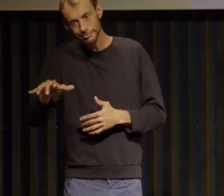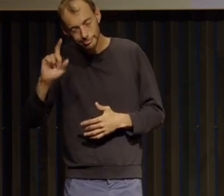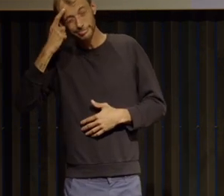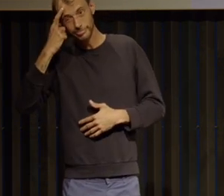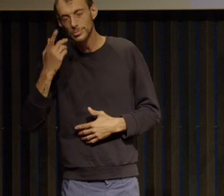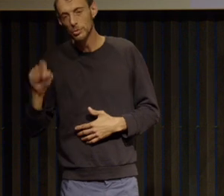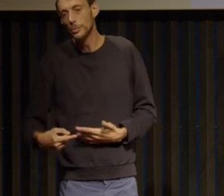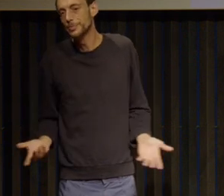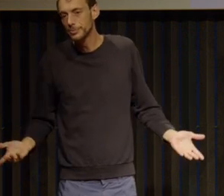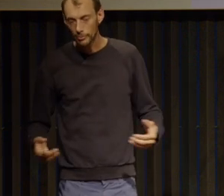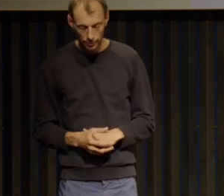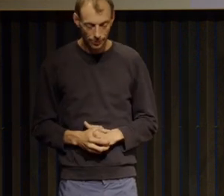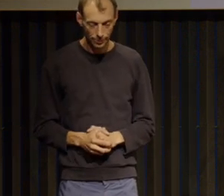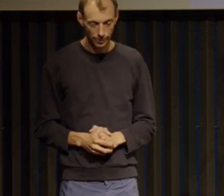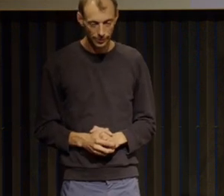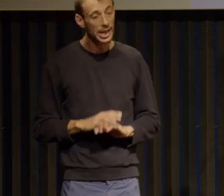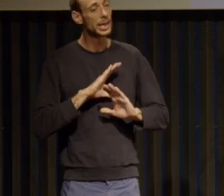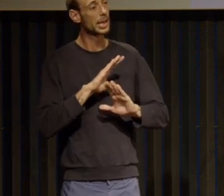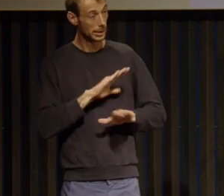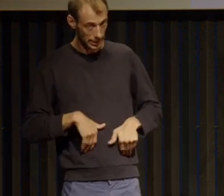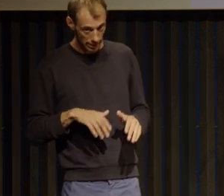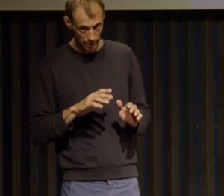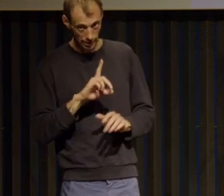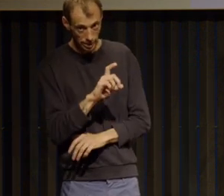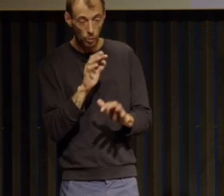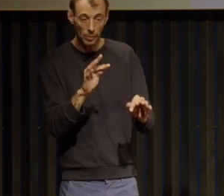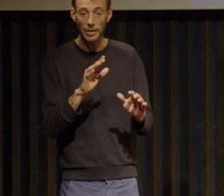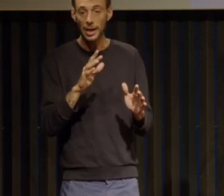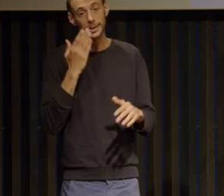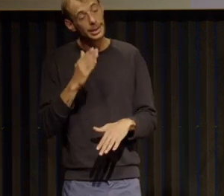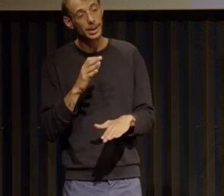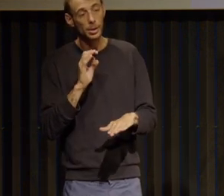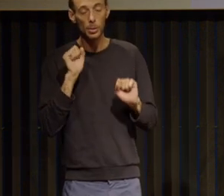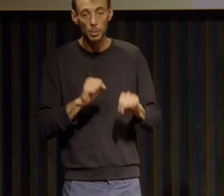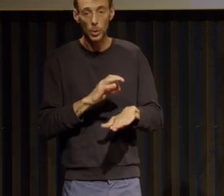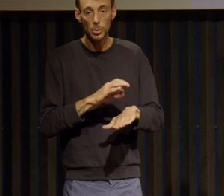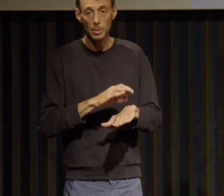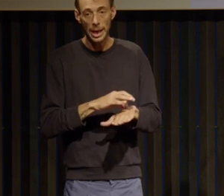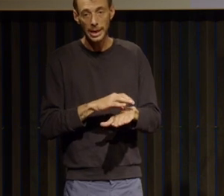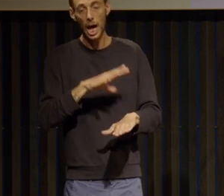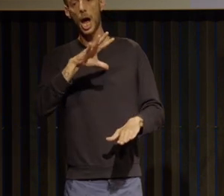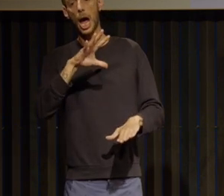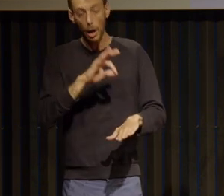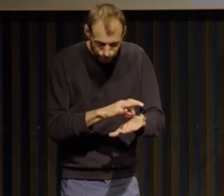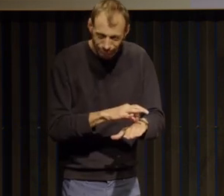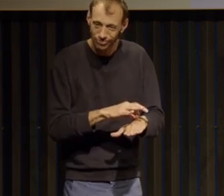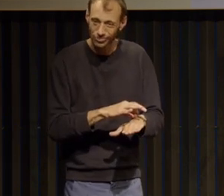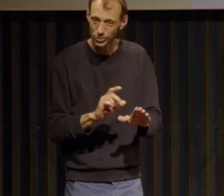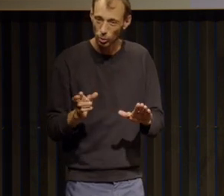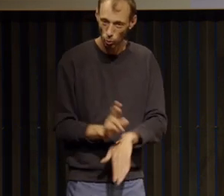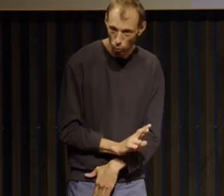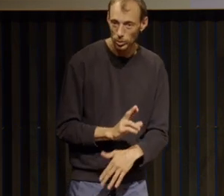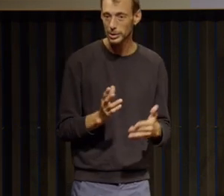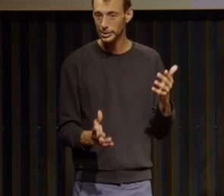question par rapport au risque de rechute on sait que malheureusement cette maladie enfin que la rechute est assez fréquente dans cette maladie